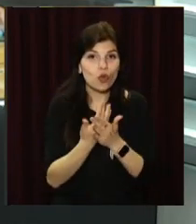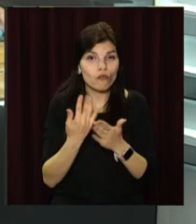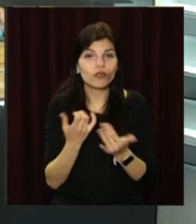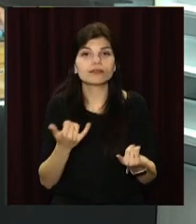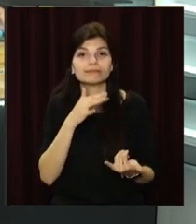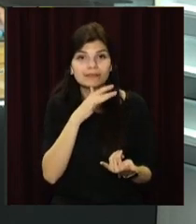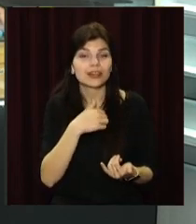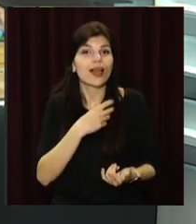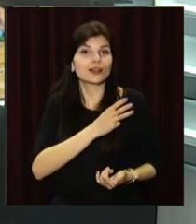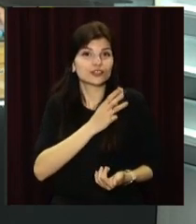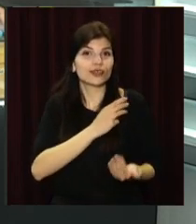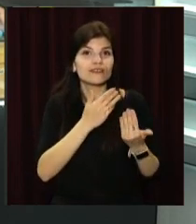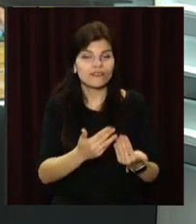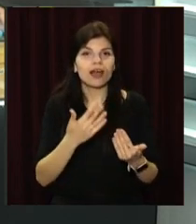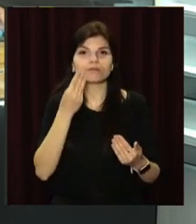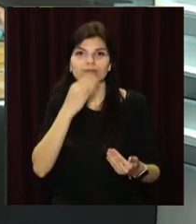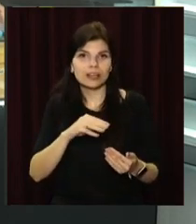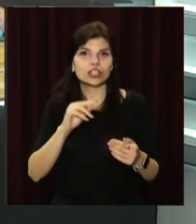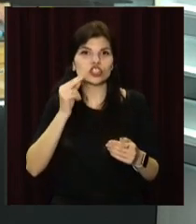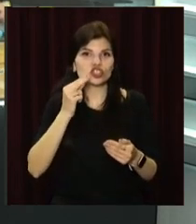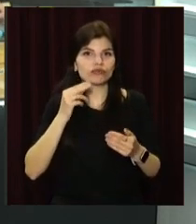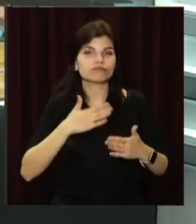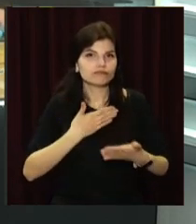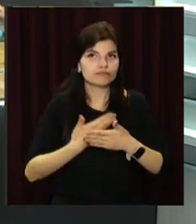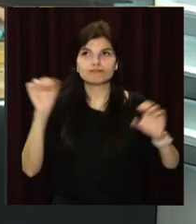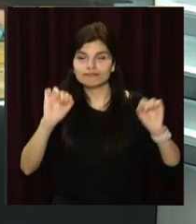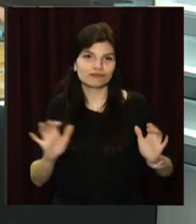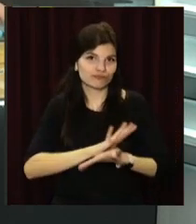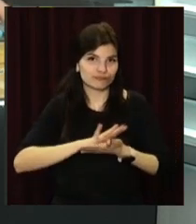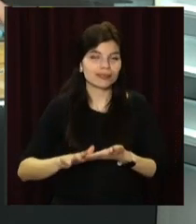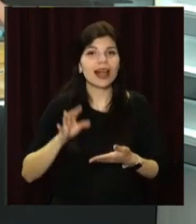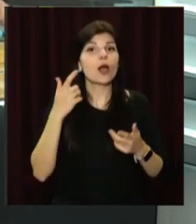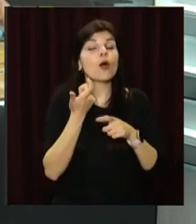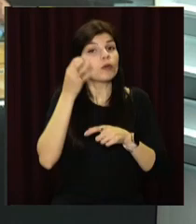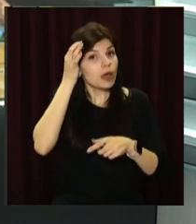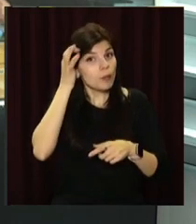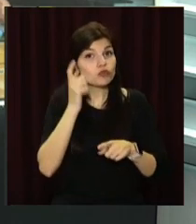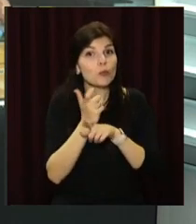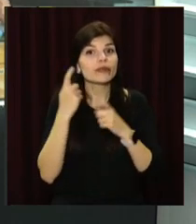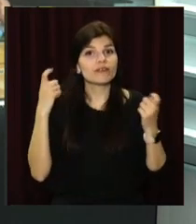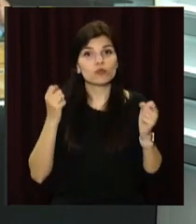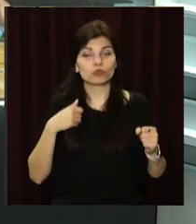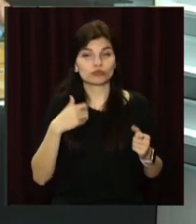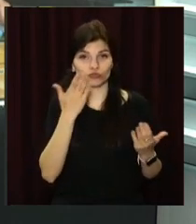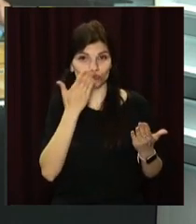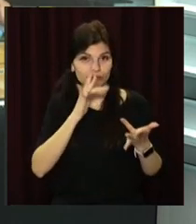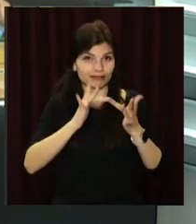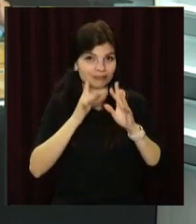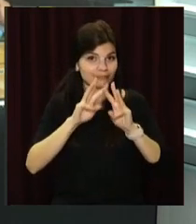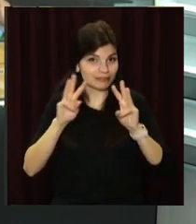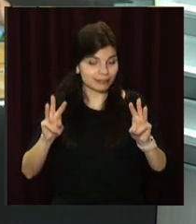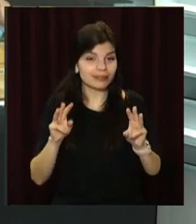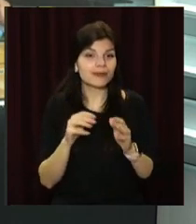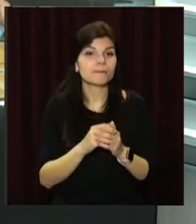новина на цю годину. Бажаю продуктивного вам чистого четверга. Я з вами прощаюся та нагадую більше читати на нашому сайті opentv